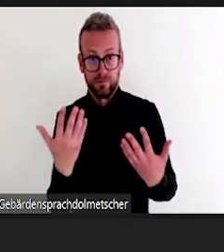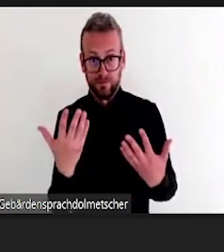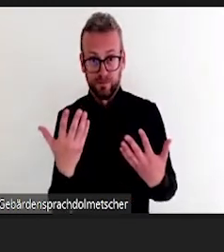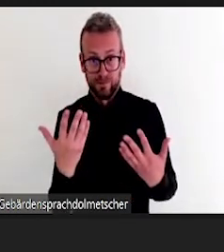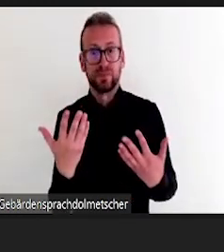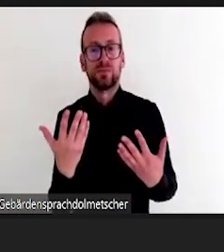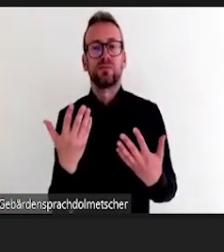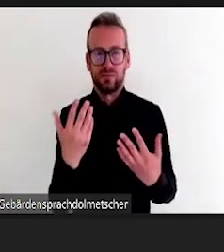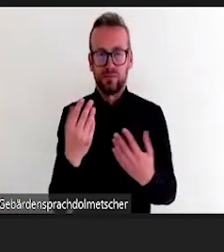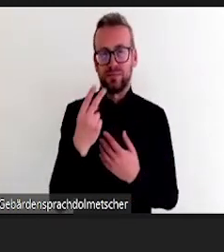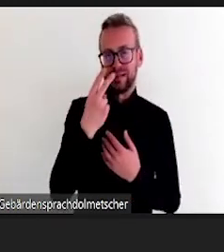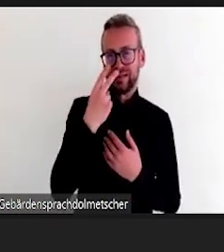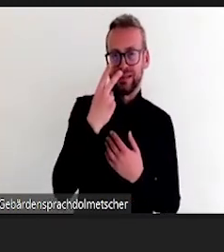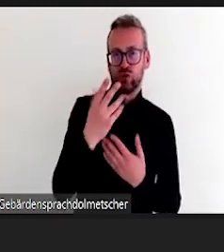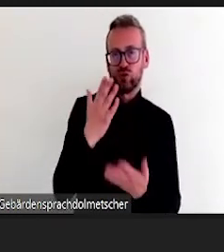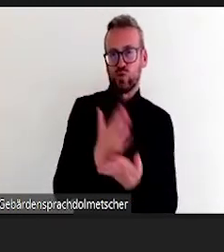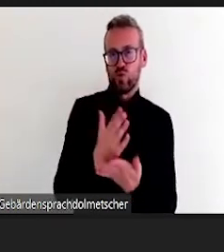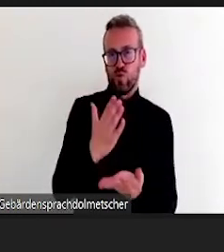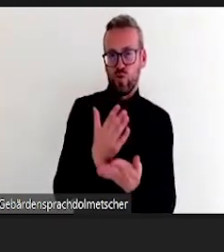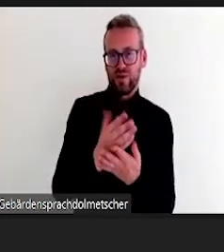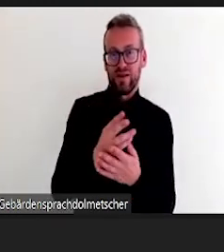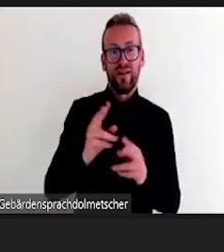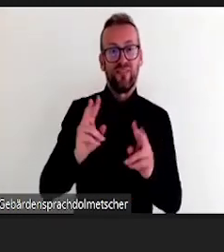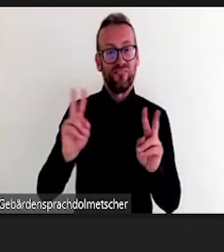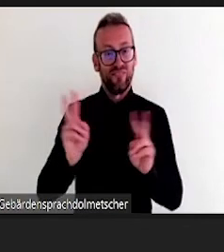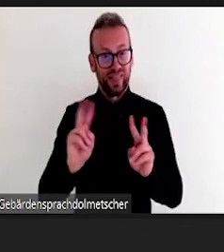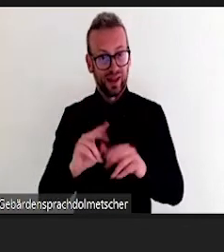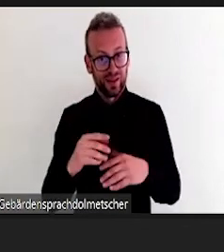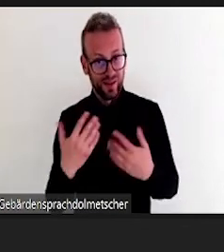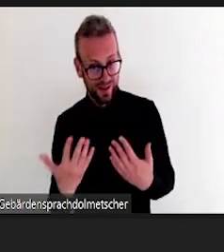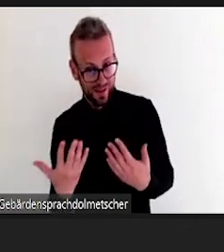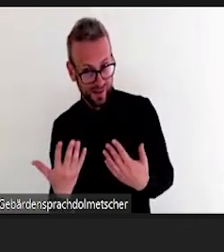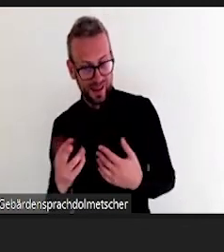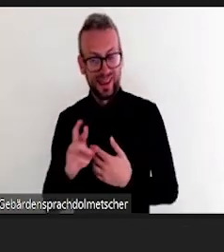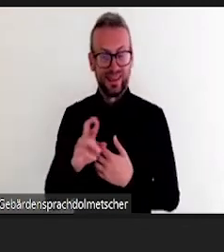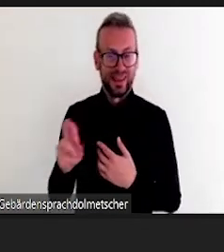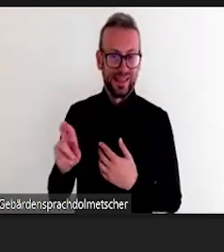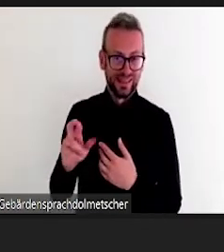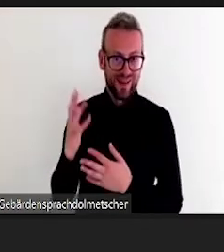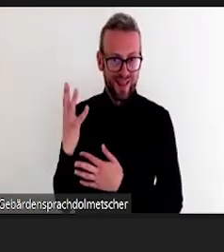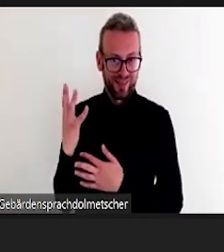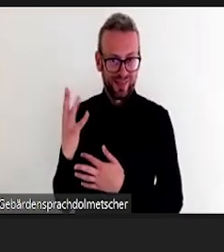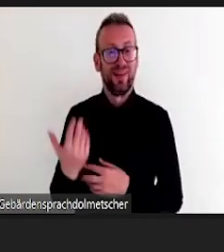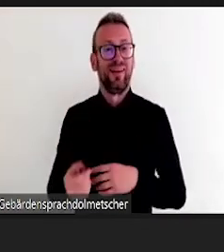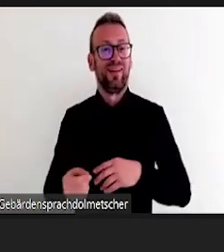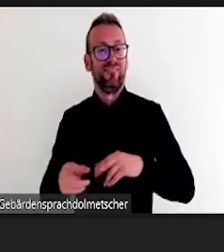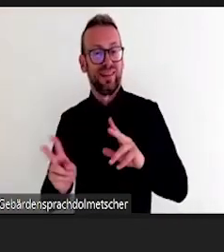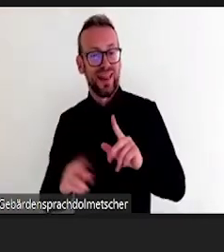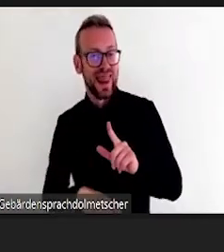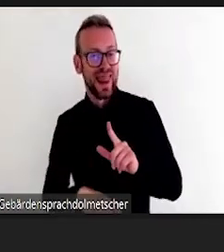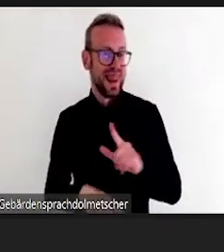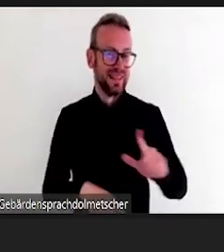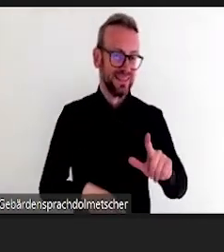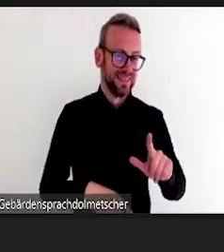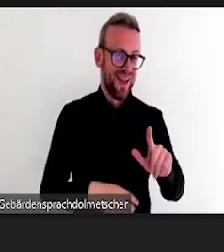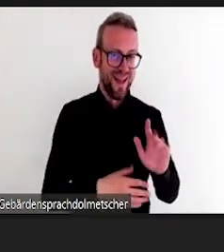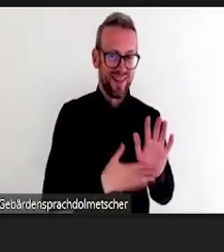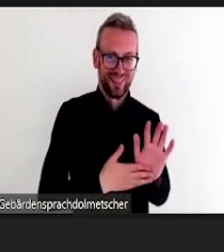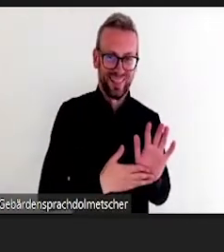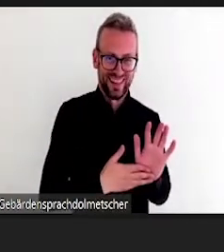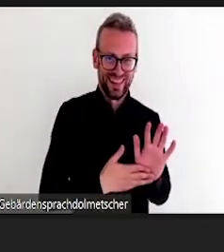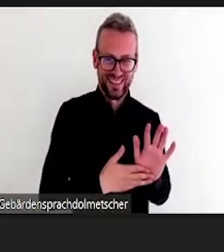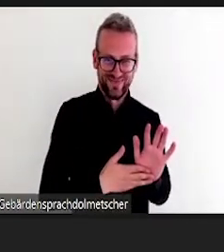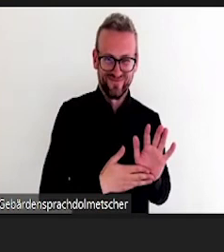uns dann Zeit genommen, um diese Logos vorzustellen. Das heißt, die machten keine klassische Vorstellungsrunde und sagten nicht nur ihren Namen,